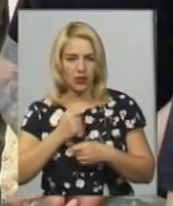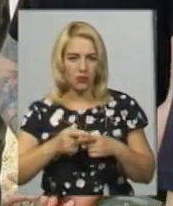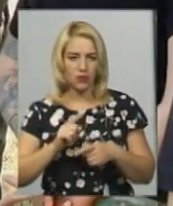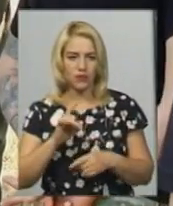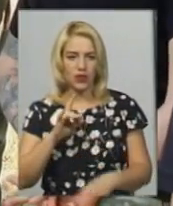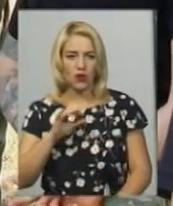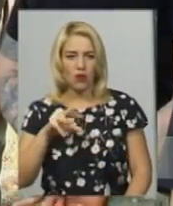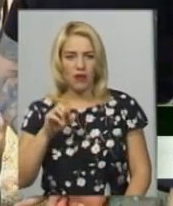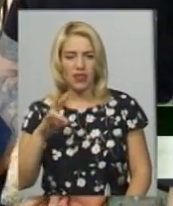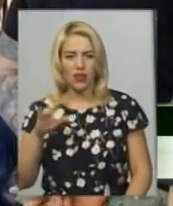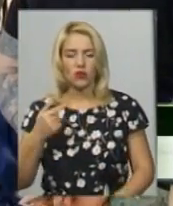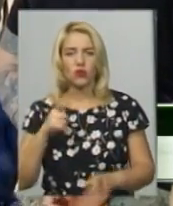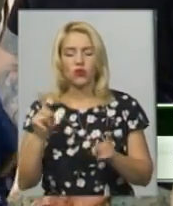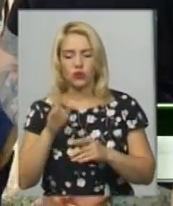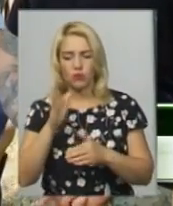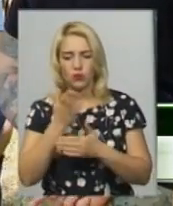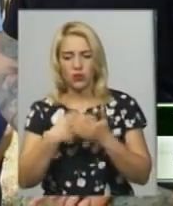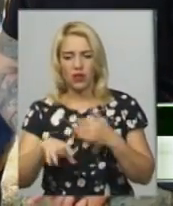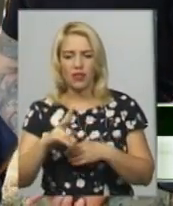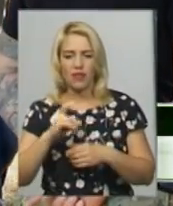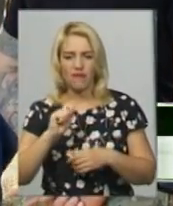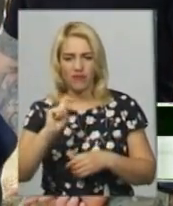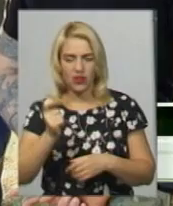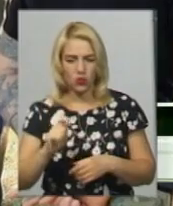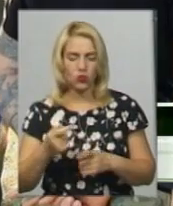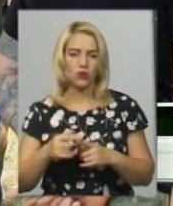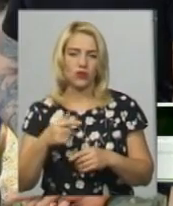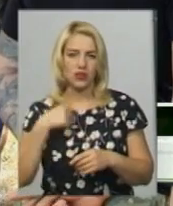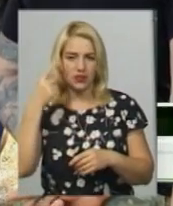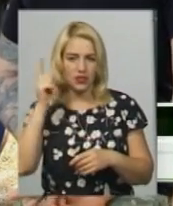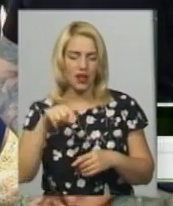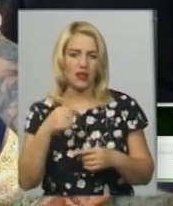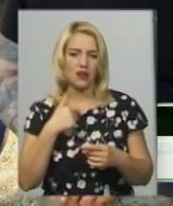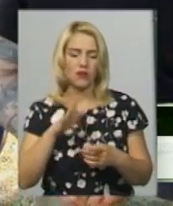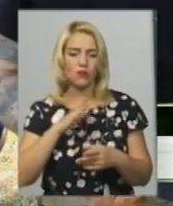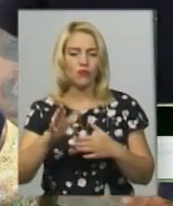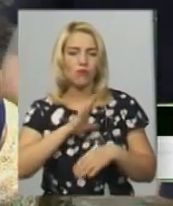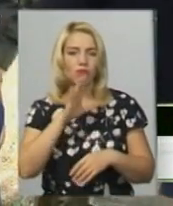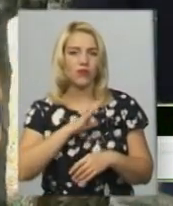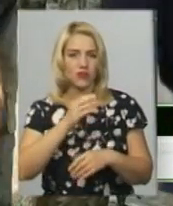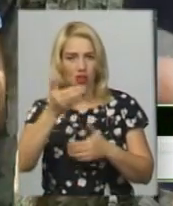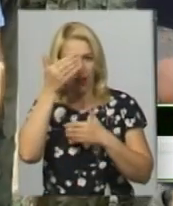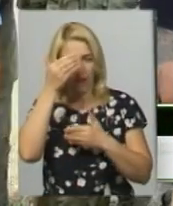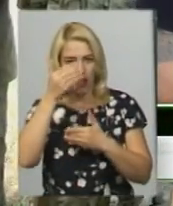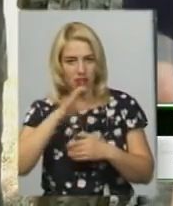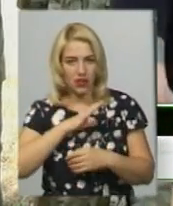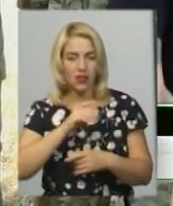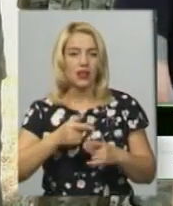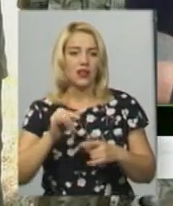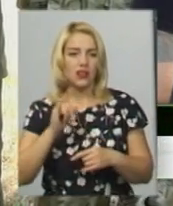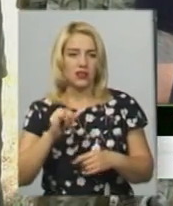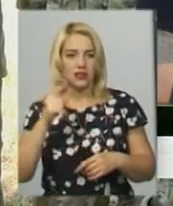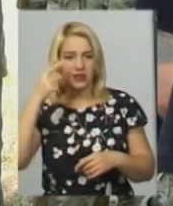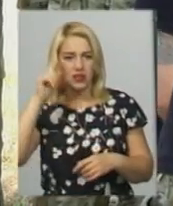піде на війну, я знала. Бо він колишній військовий, він був готовий до того, він спецвійськовий служив в Афганістані. І він